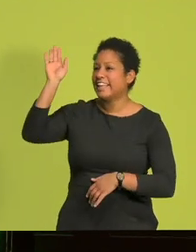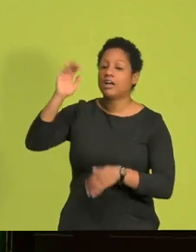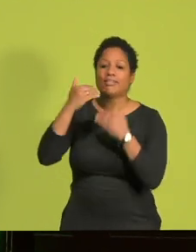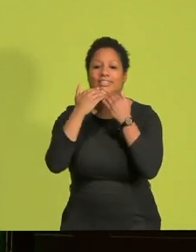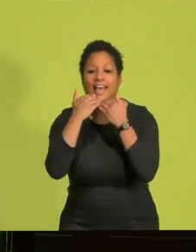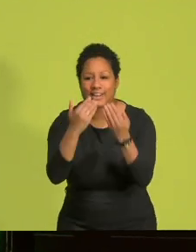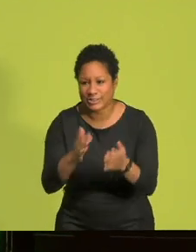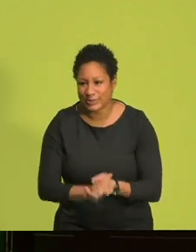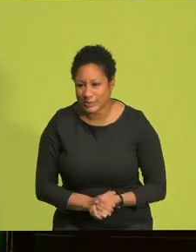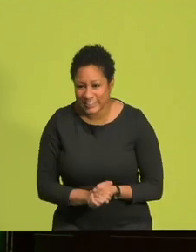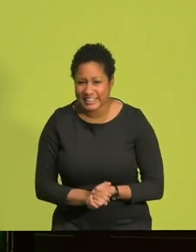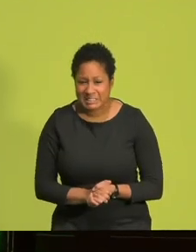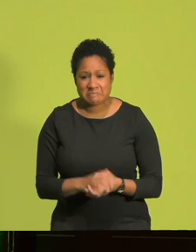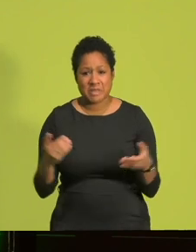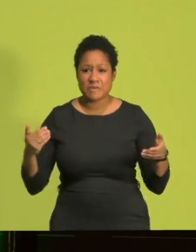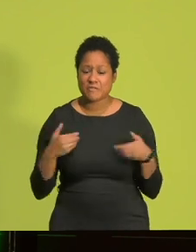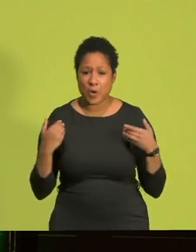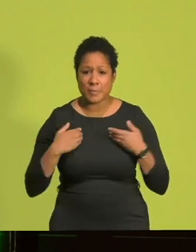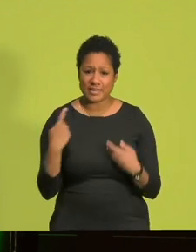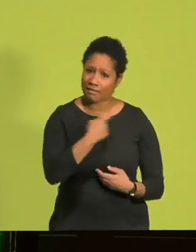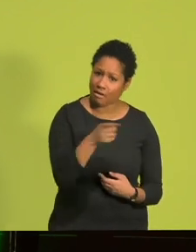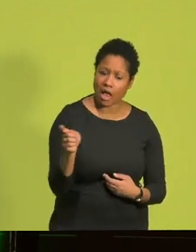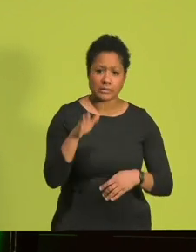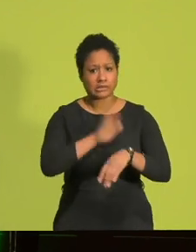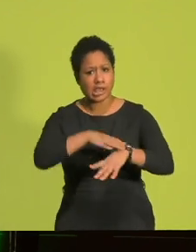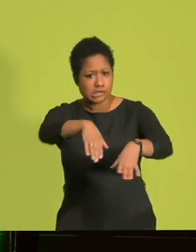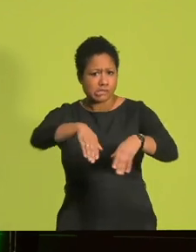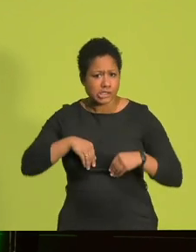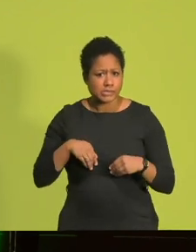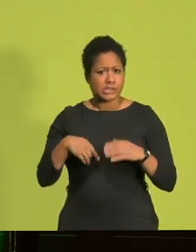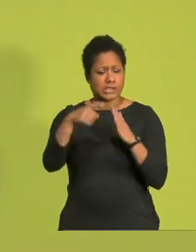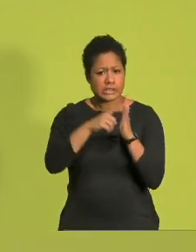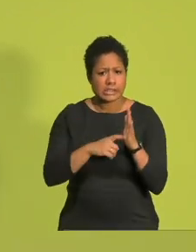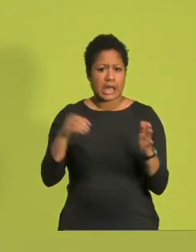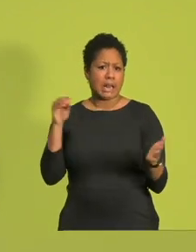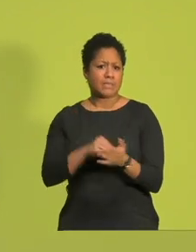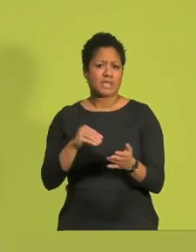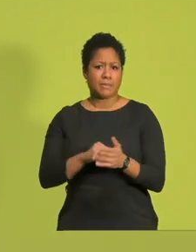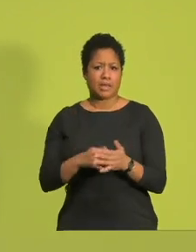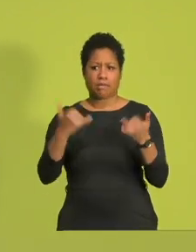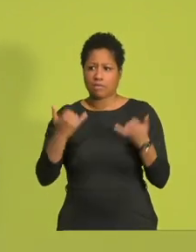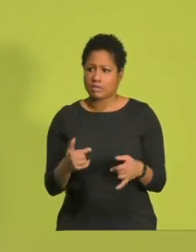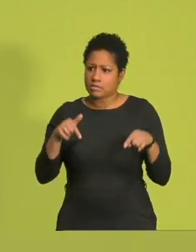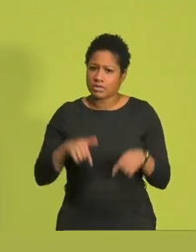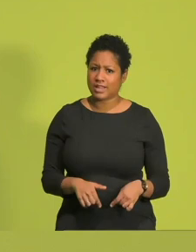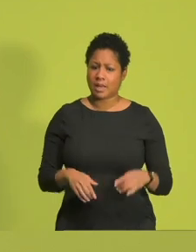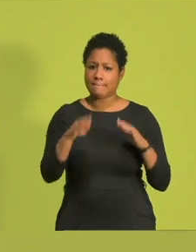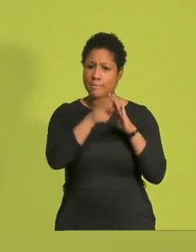Dank dafür. Ich freue mich wahnsinnig, dass ihr euch die Zeit nehmt und auch jetzt diesen Höhepunkt des